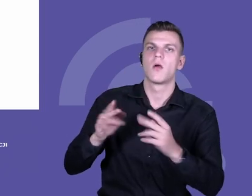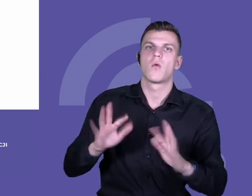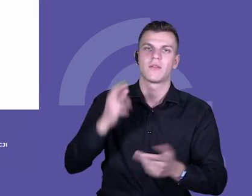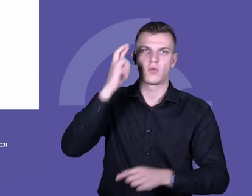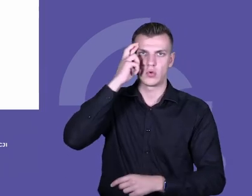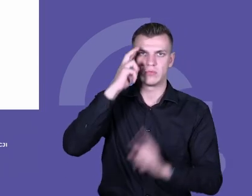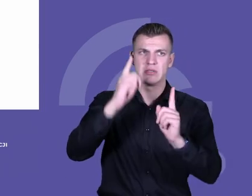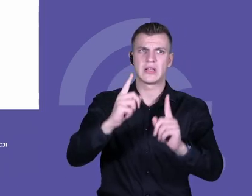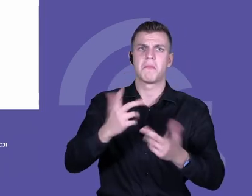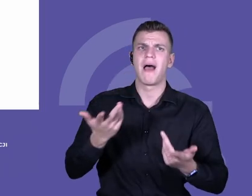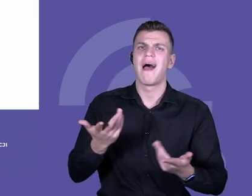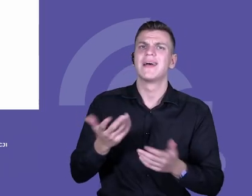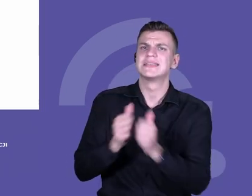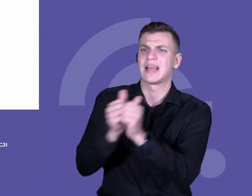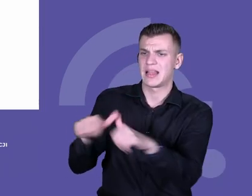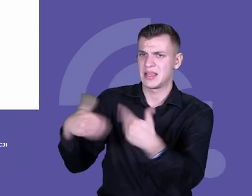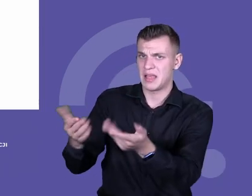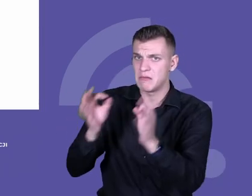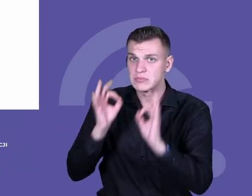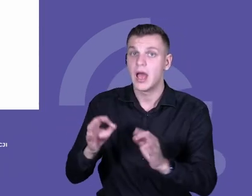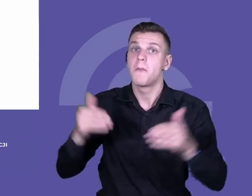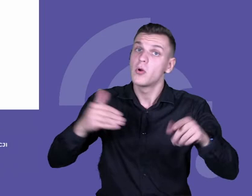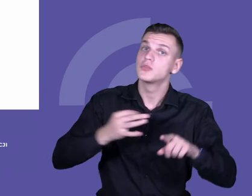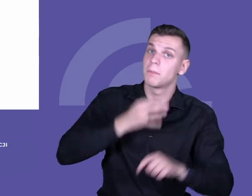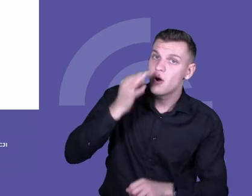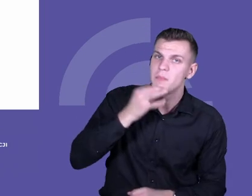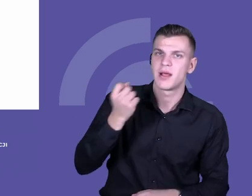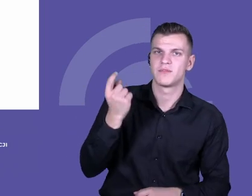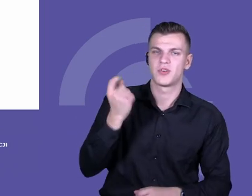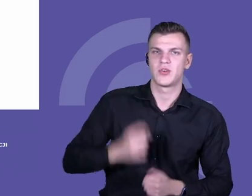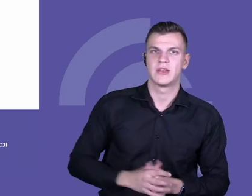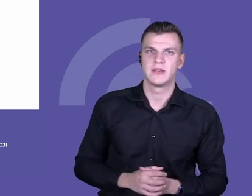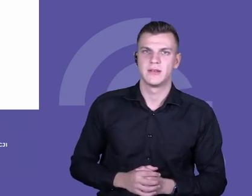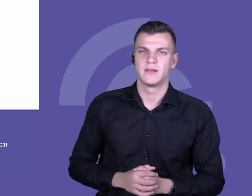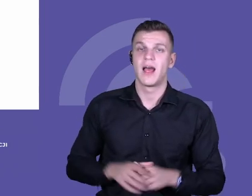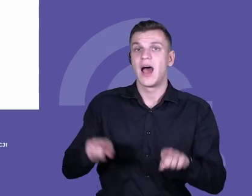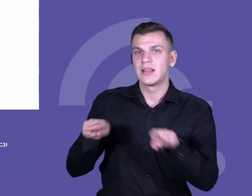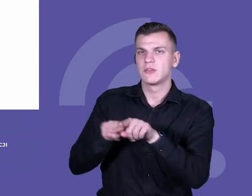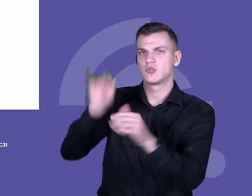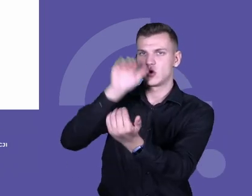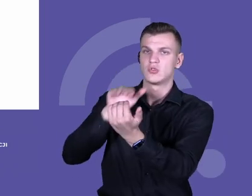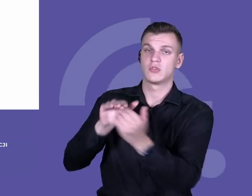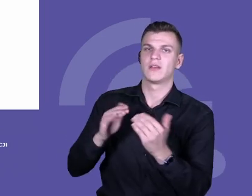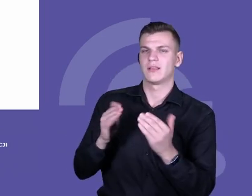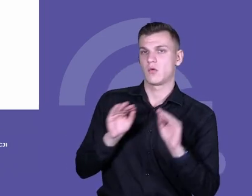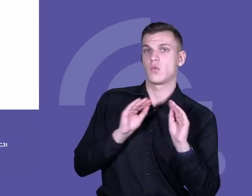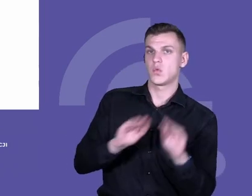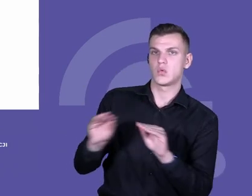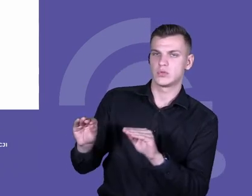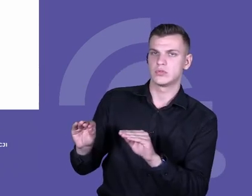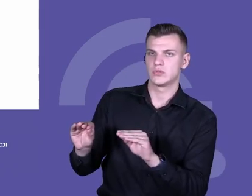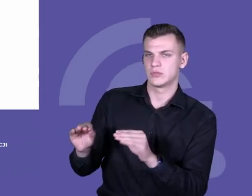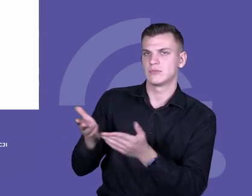dopracowanie tych zadań, jak i również dostosowanie, nauczanie do